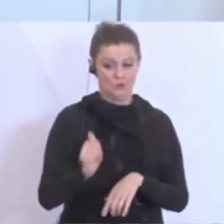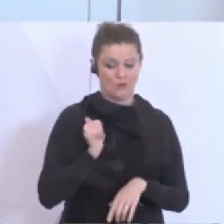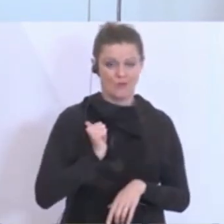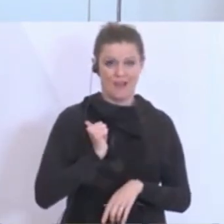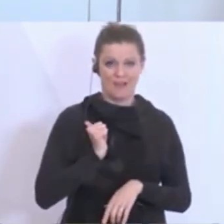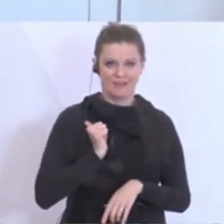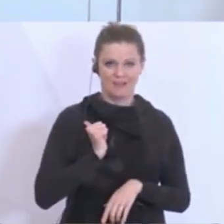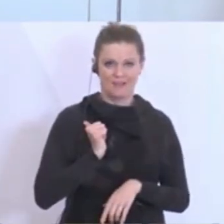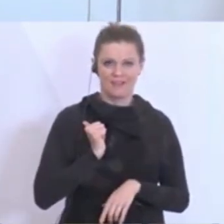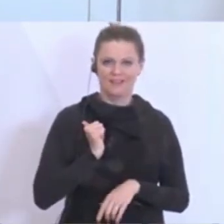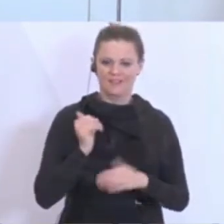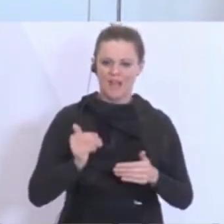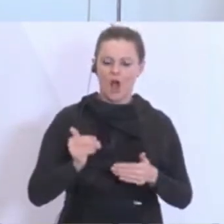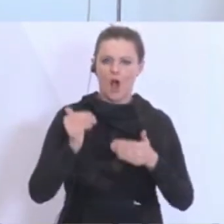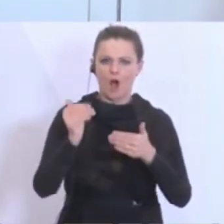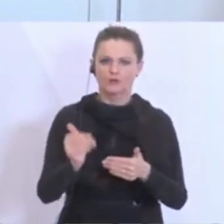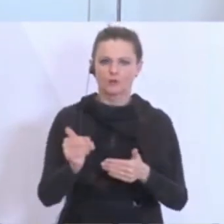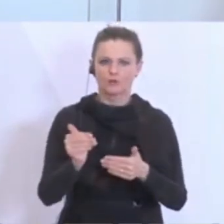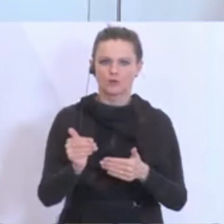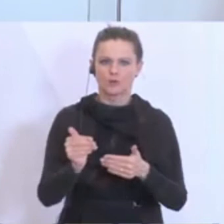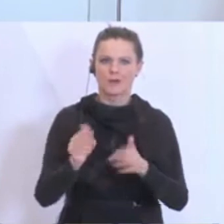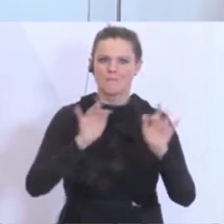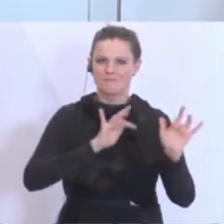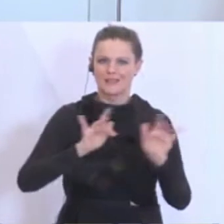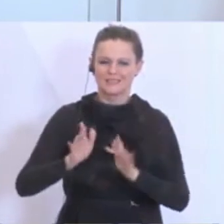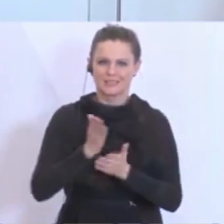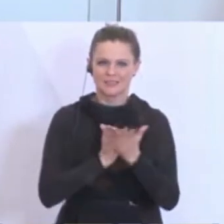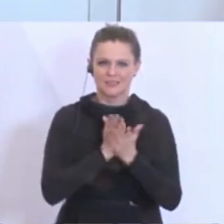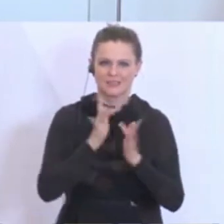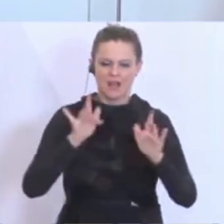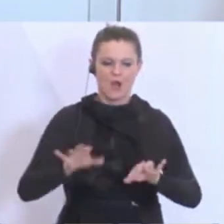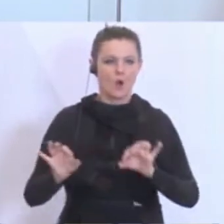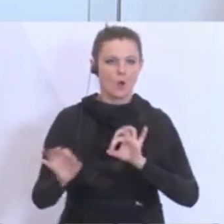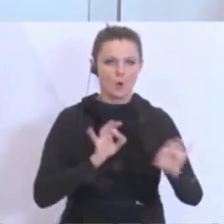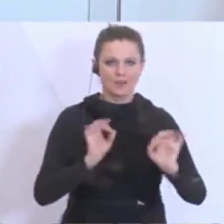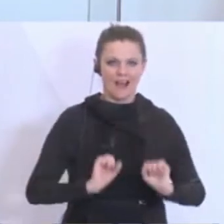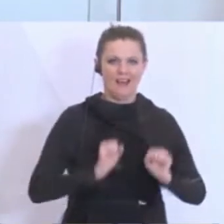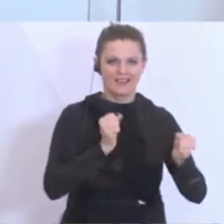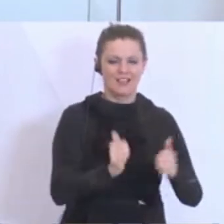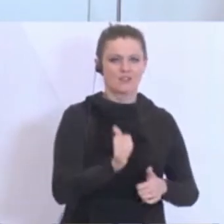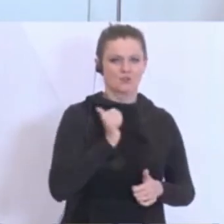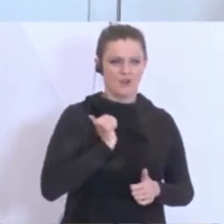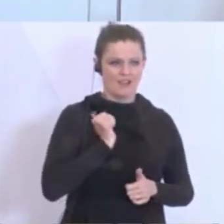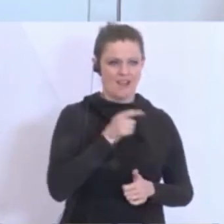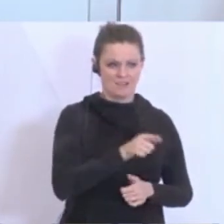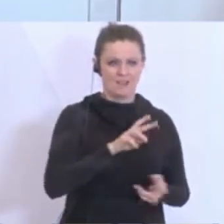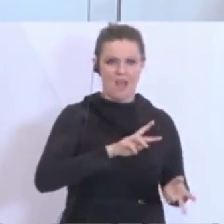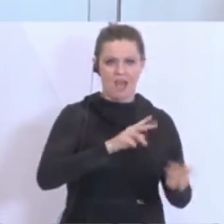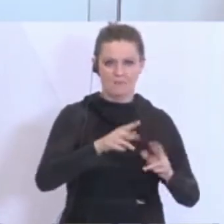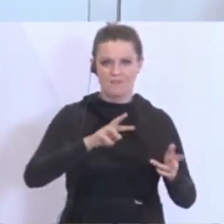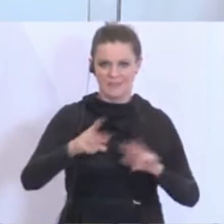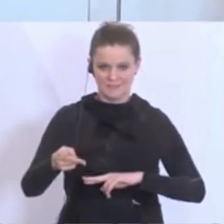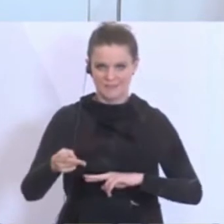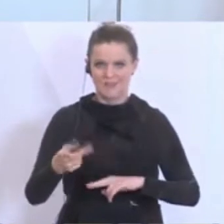Aufschubpräsenzdienst geleistet haben und aktive Soldaten in ihrer Einsatzaufgabe abzulösen, damit wir hier die